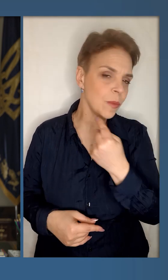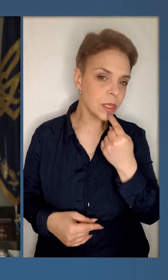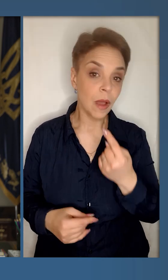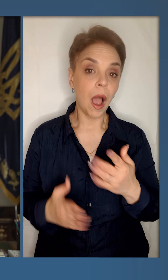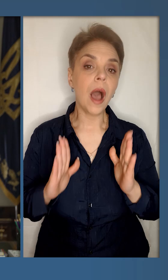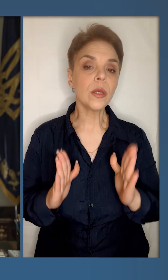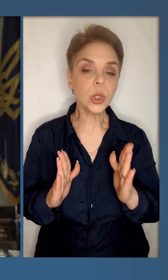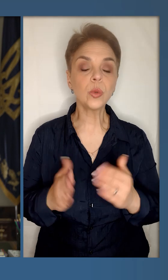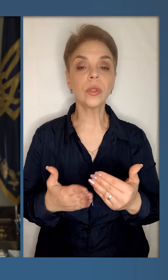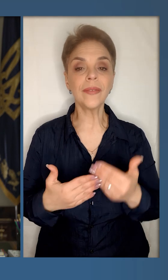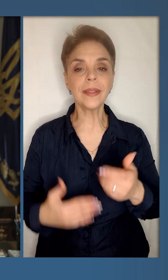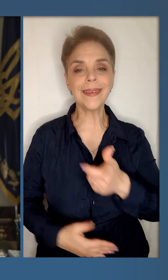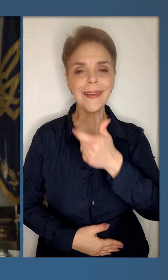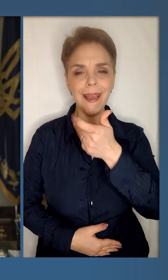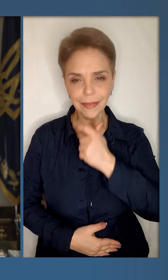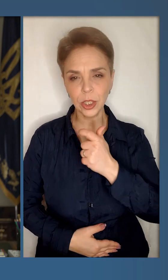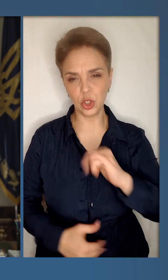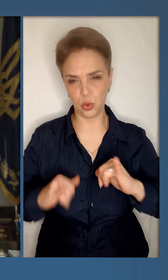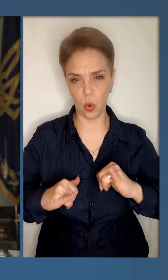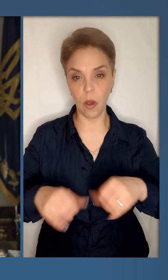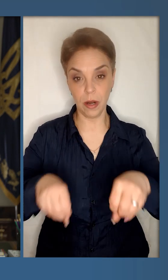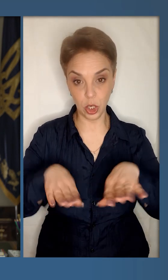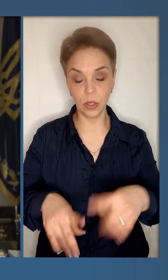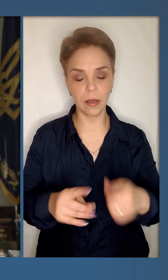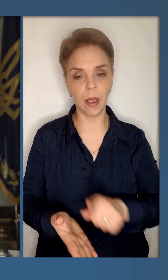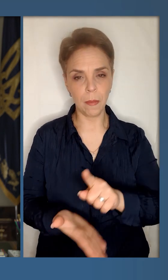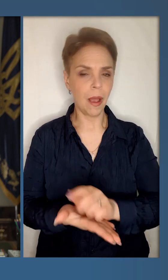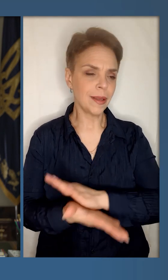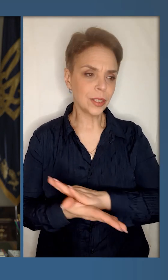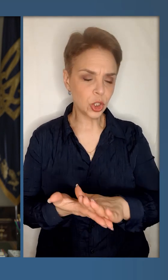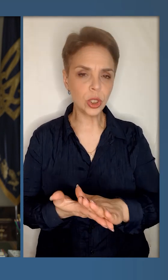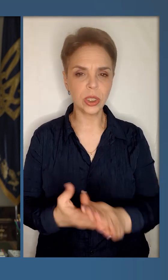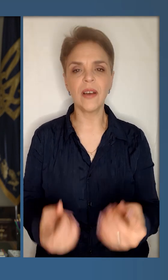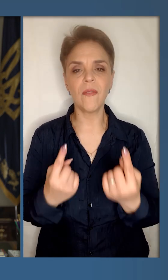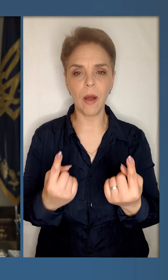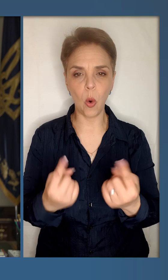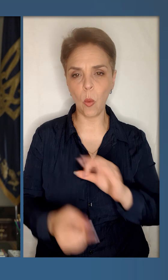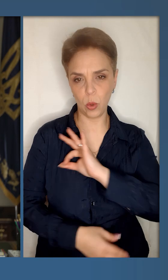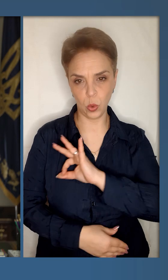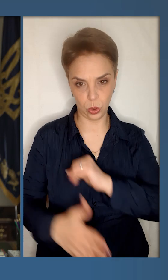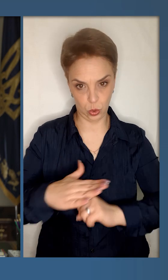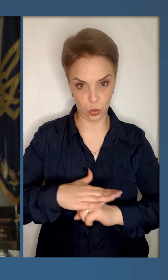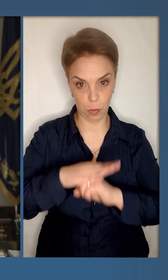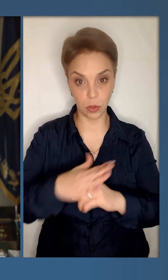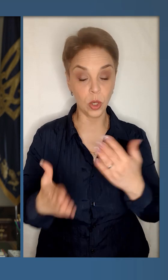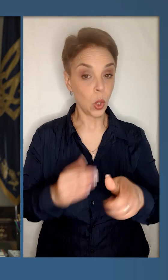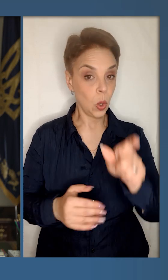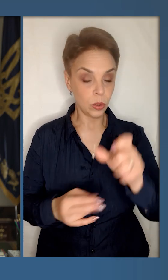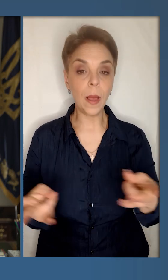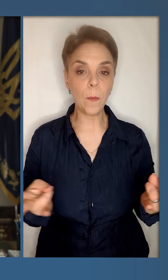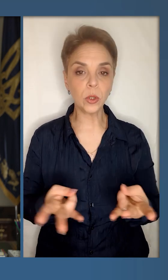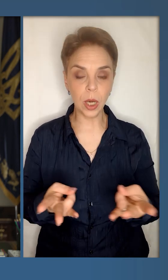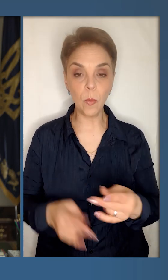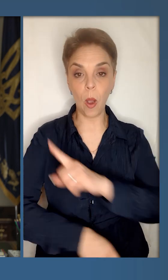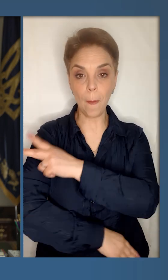якогось там особистого, а суто від етичного рішення, яке має чисто і вагому юридичну базу.